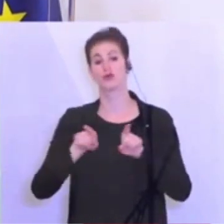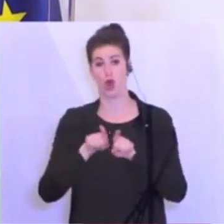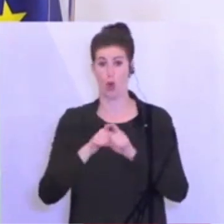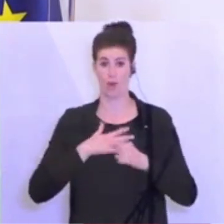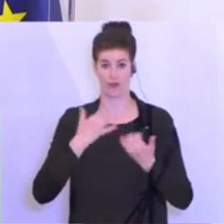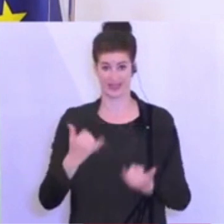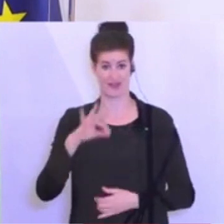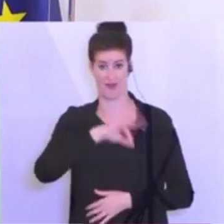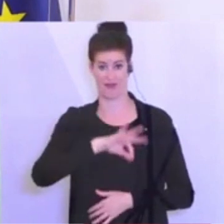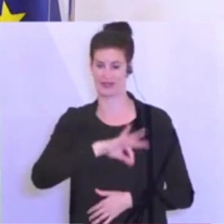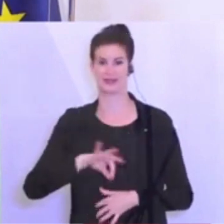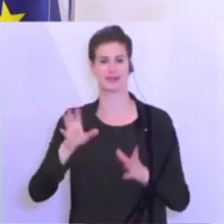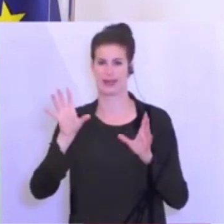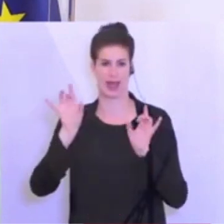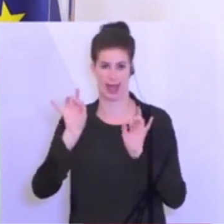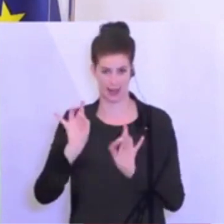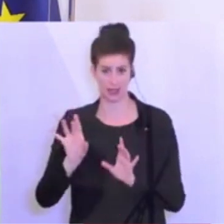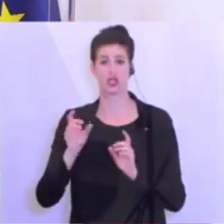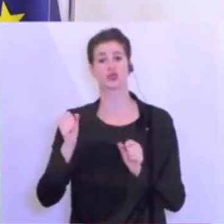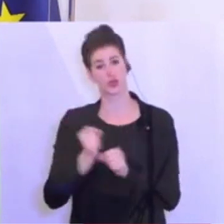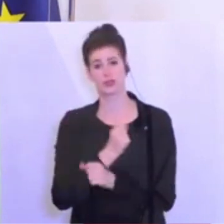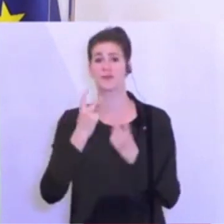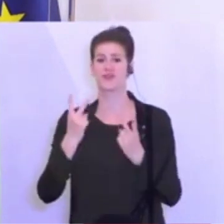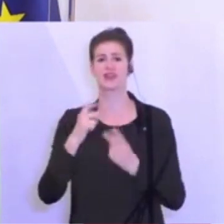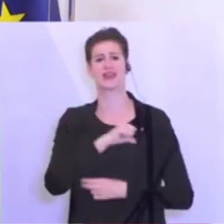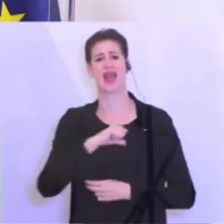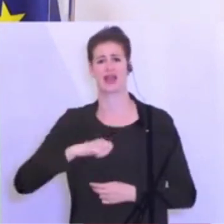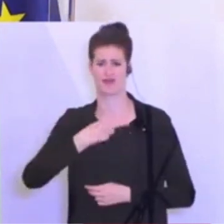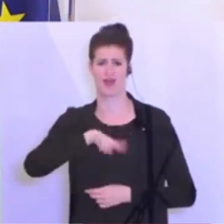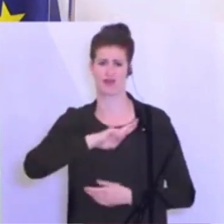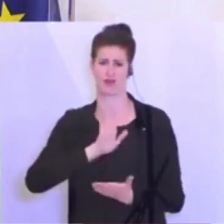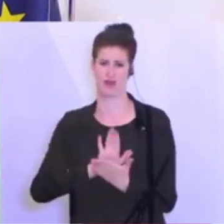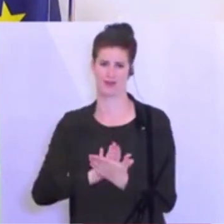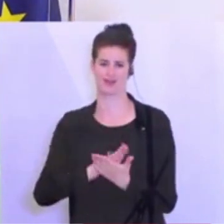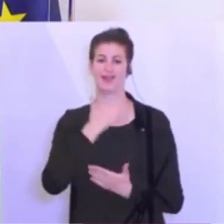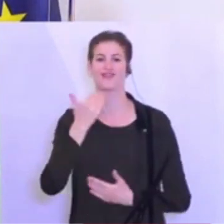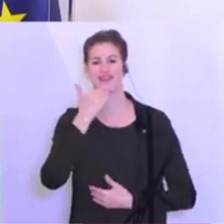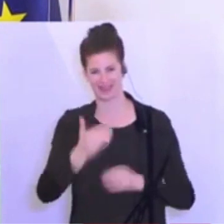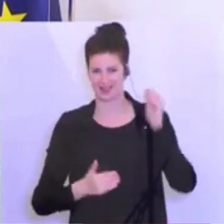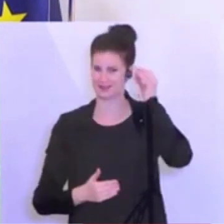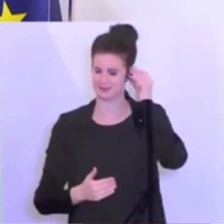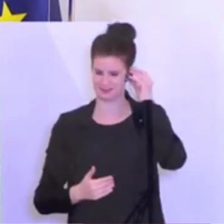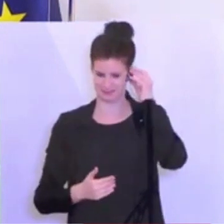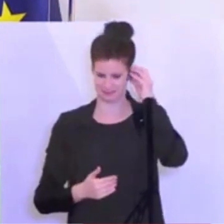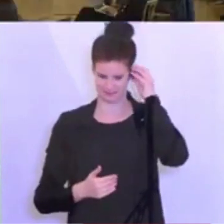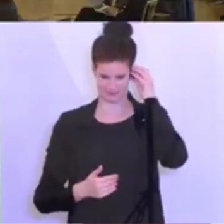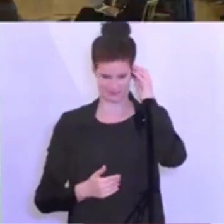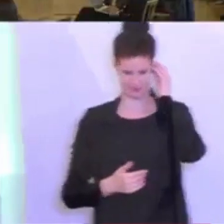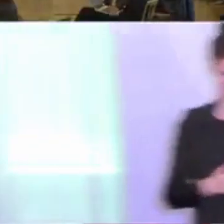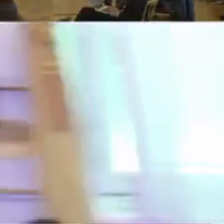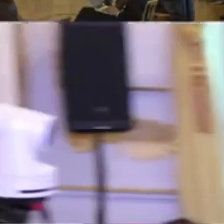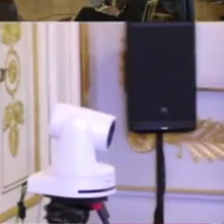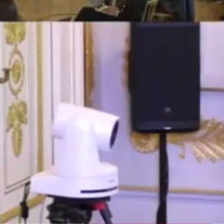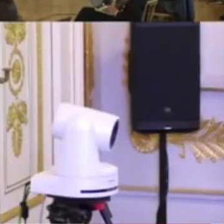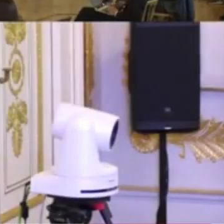verpflichtend sein wird, sondern in die Eigenverantwortung übergeht. Vielen Dank. Vielen Dank, Bundeskanzler. Ich ersuche um das Statement